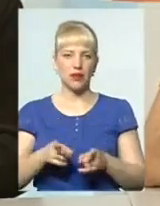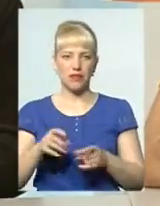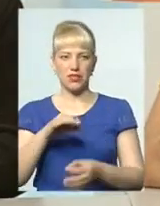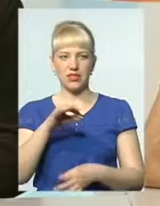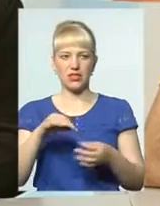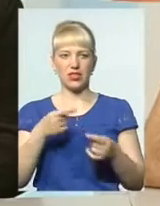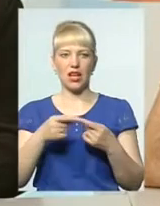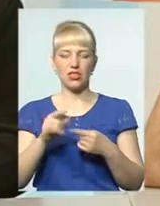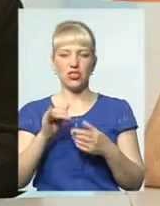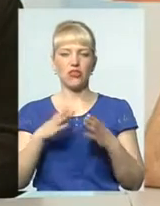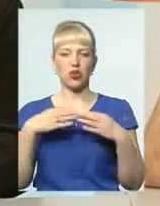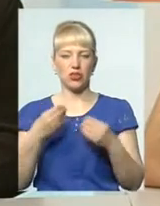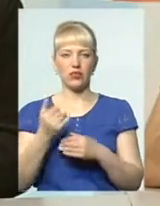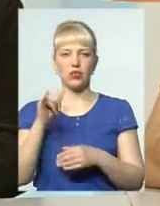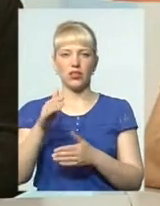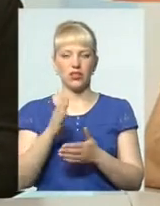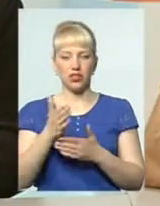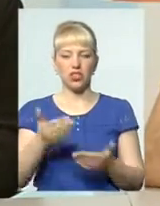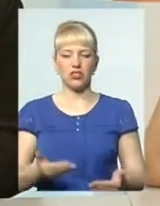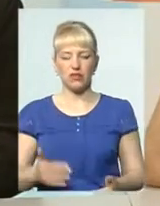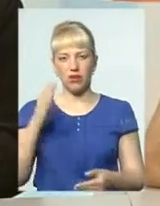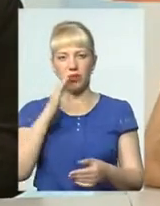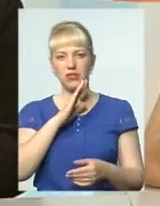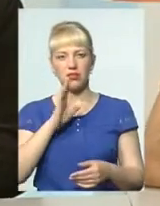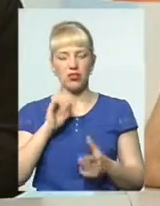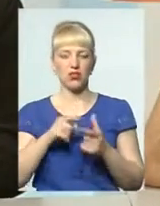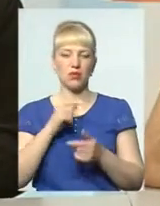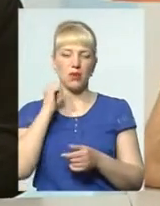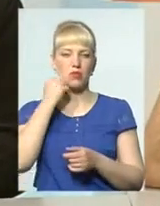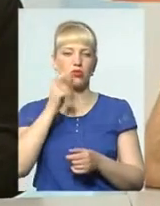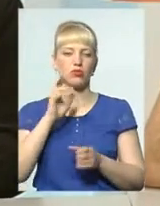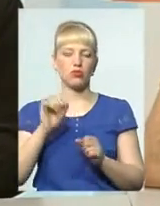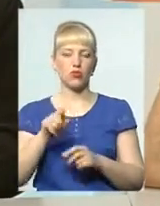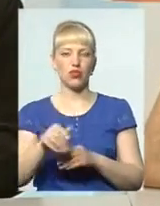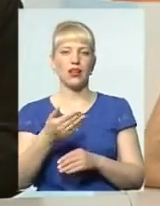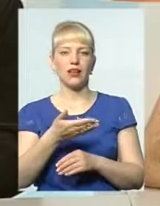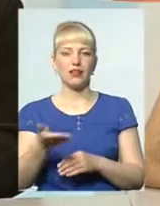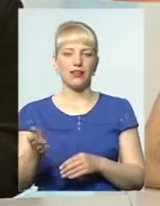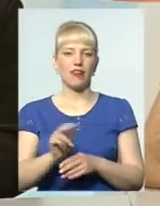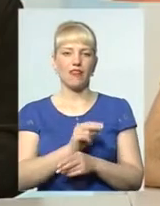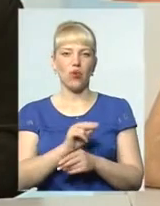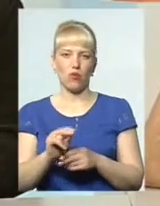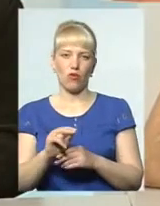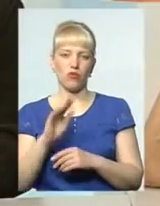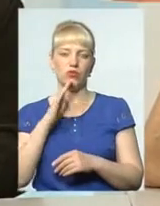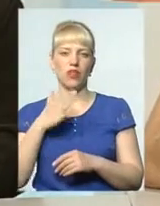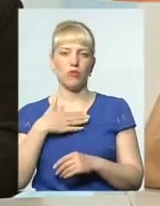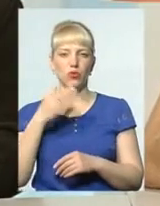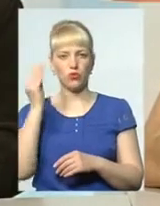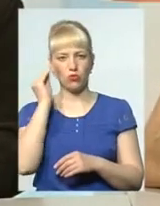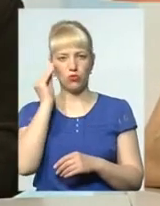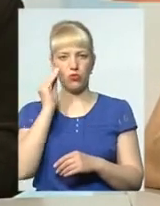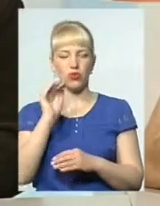є в родинах. В них є живі батьки чи бабусі, ті, хто їх може виховувати. Тому, на мою думку, найкраще